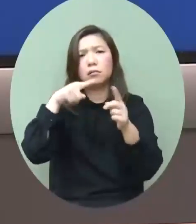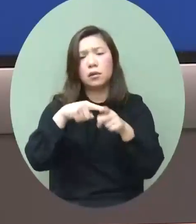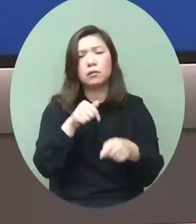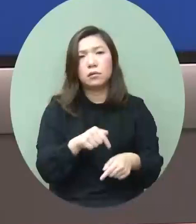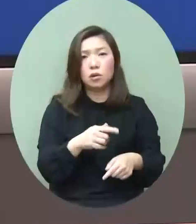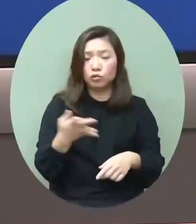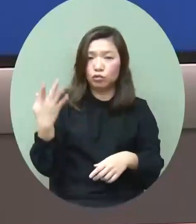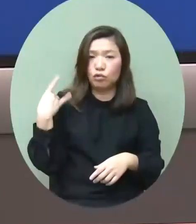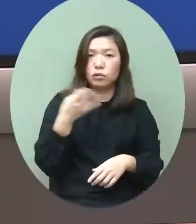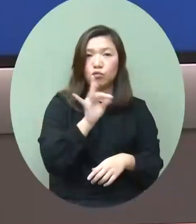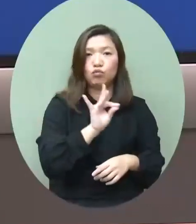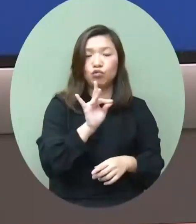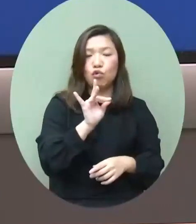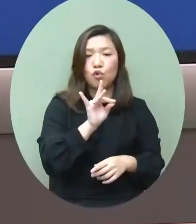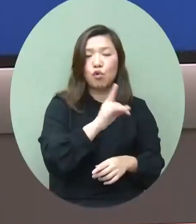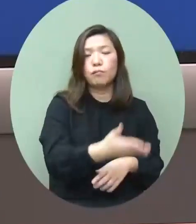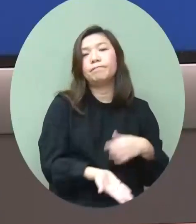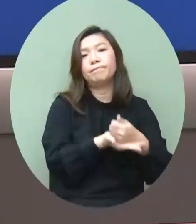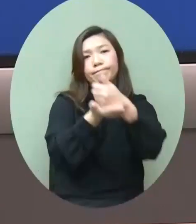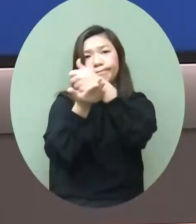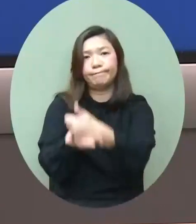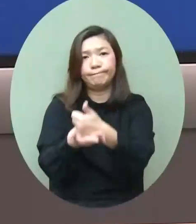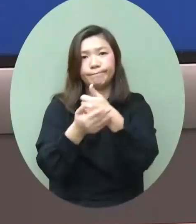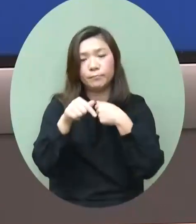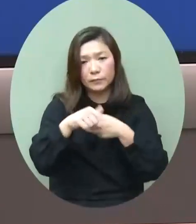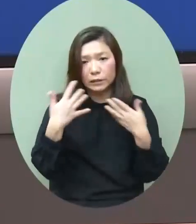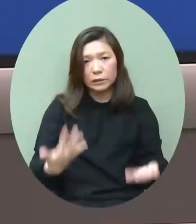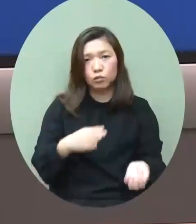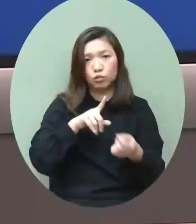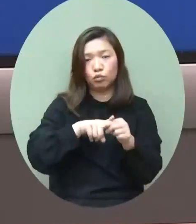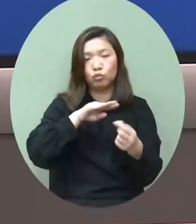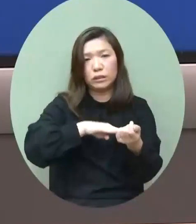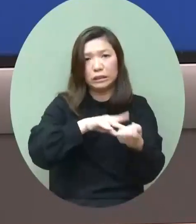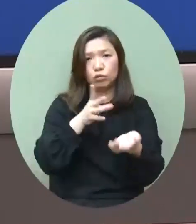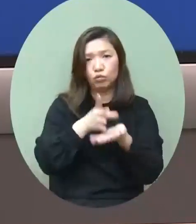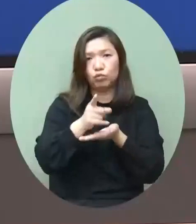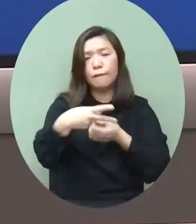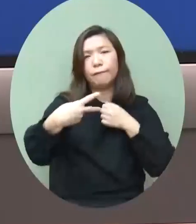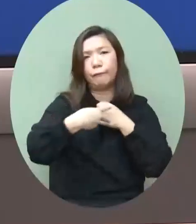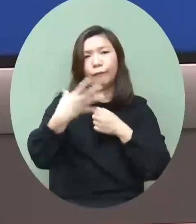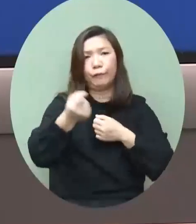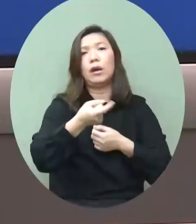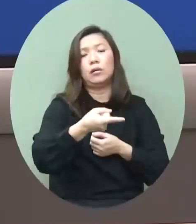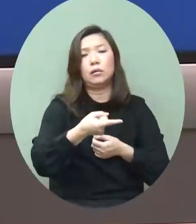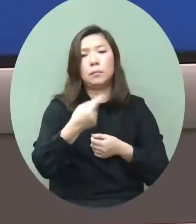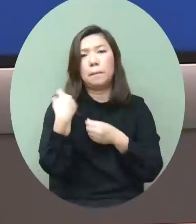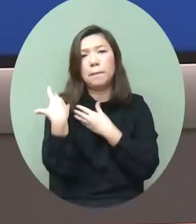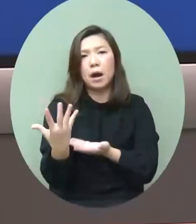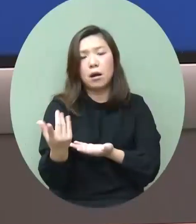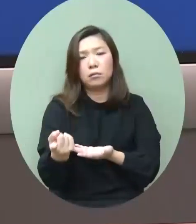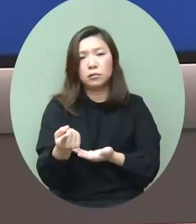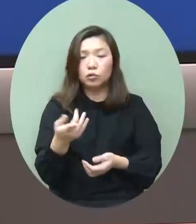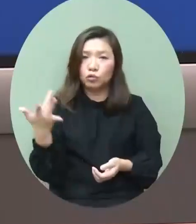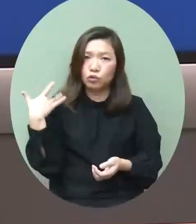因為張院長也都被中央委任為是這次中醫藥專家組的副組長昨天他